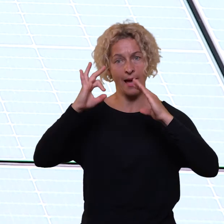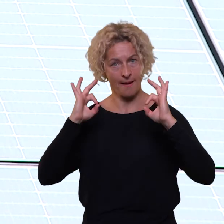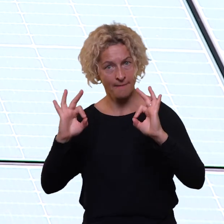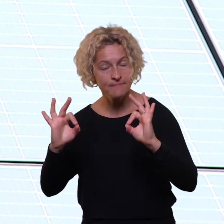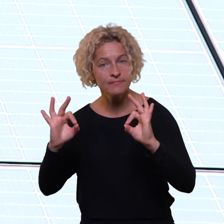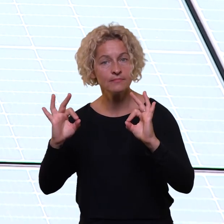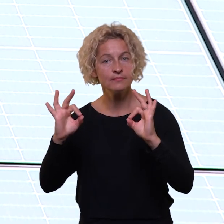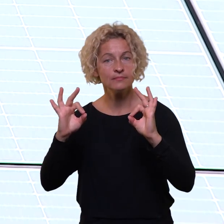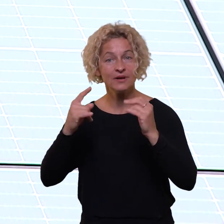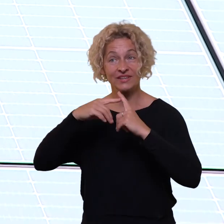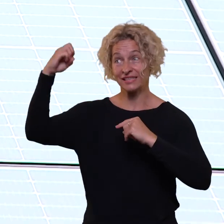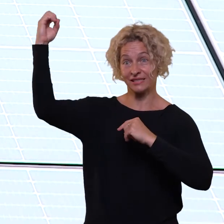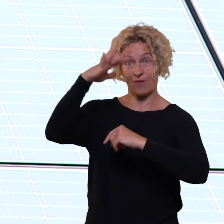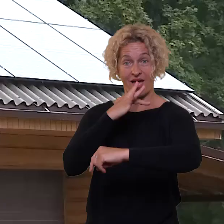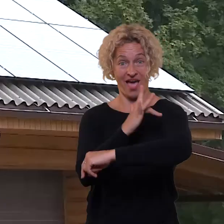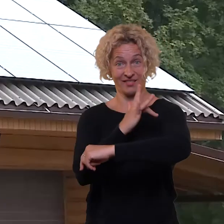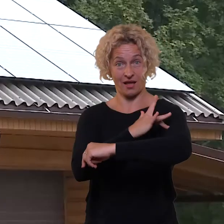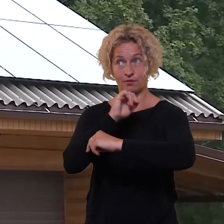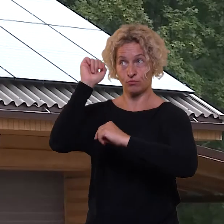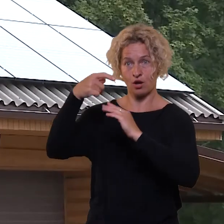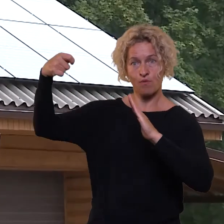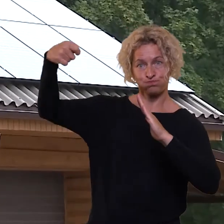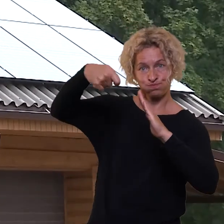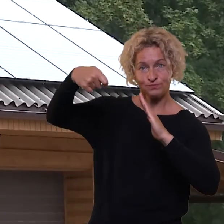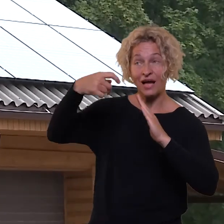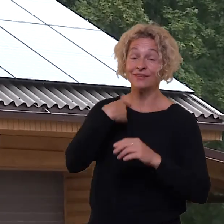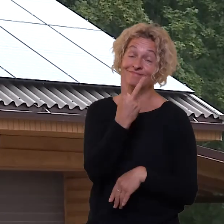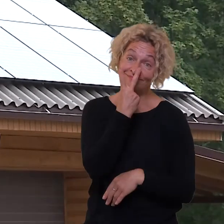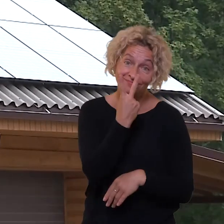saulės bumas tęsis ir toliau pamatysime netolimoje ateityje.